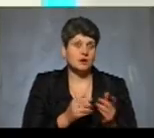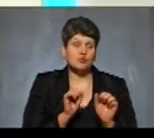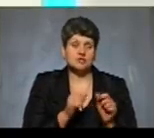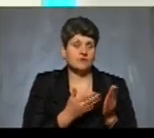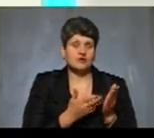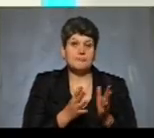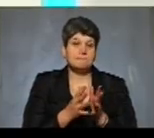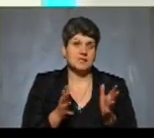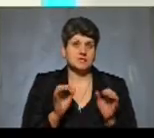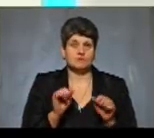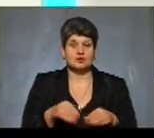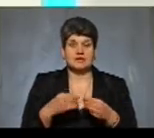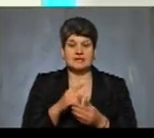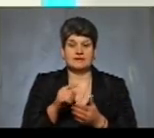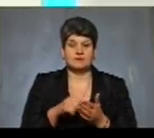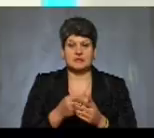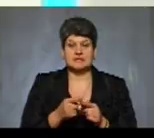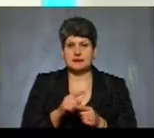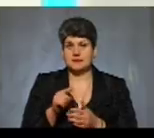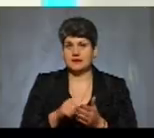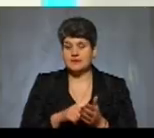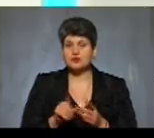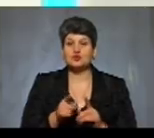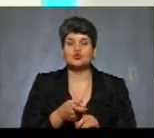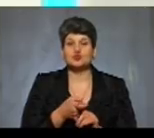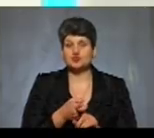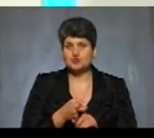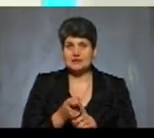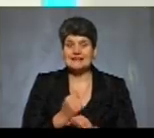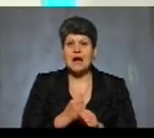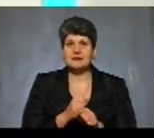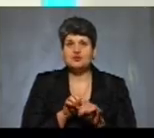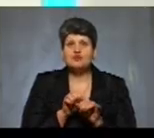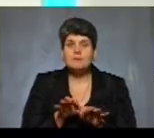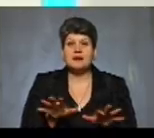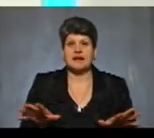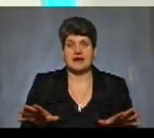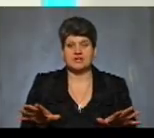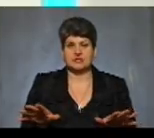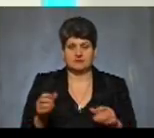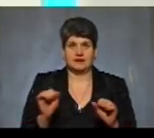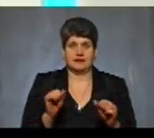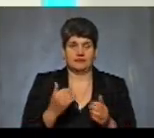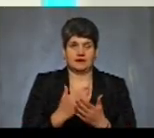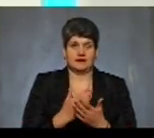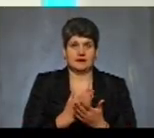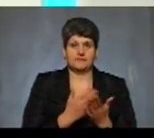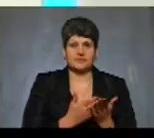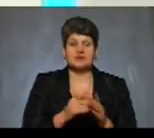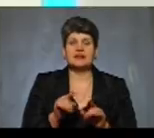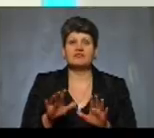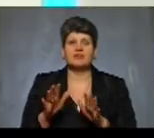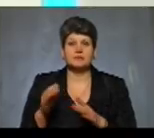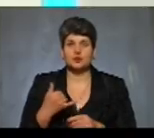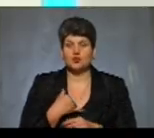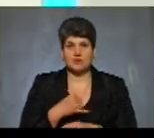можуть надати вам відповідь на це запитання. Що стосується безпосередньо аптечної мережі, керівником якої є, фактично, таких випадків в